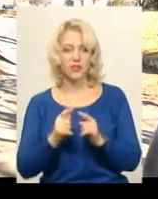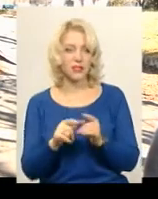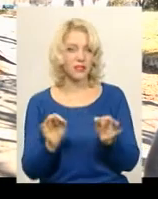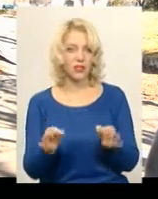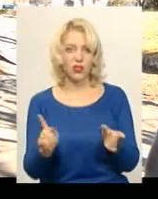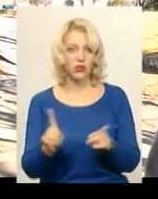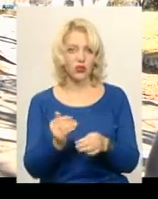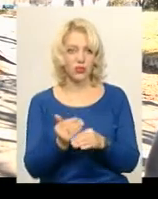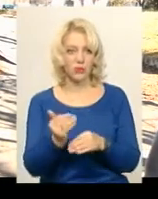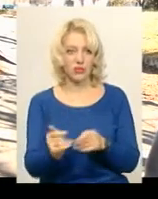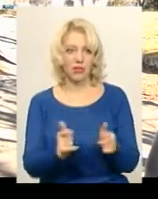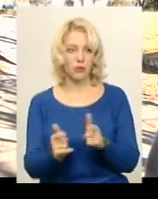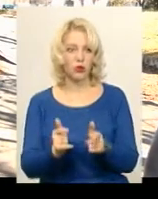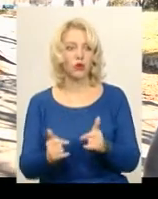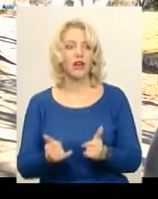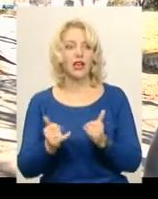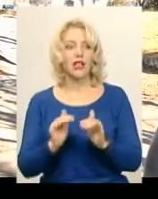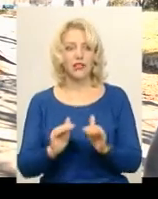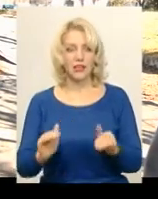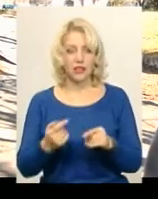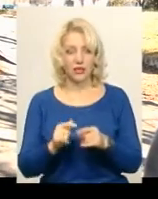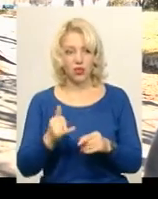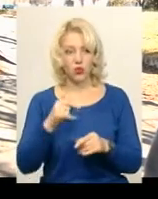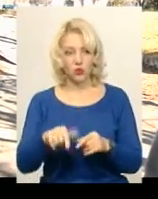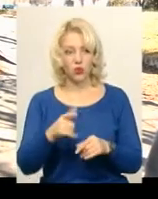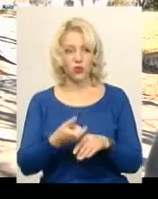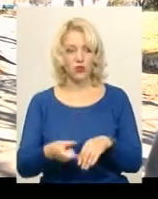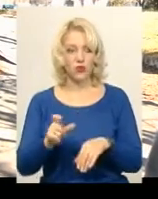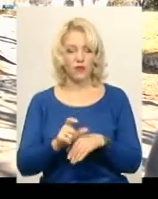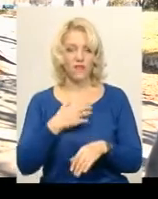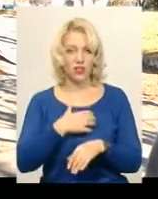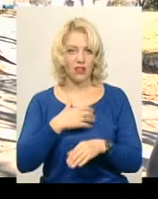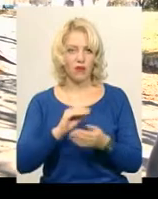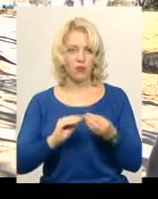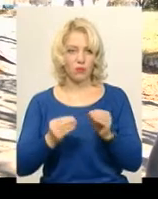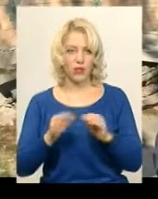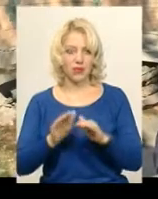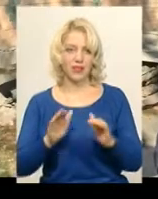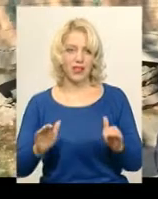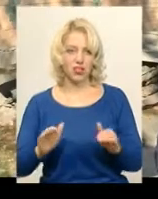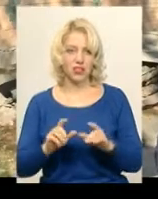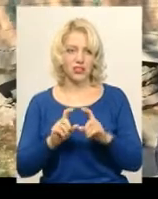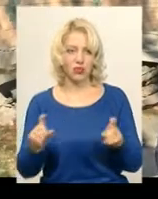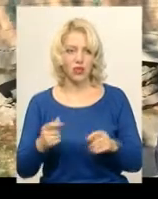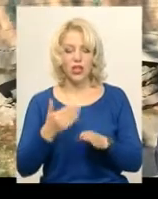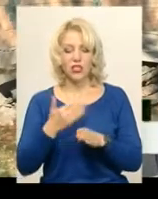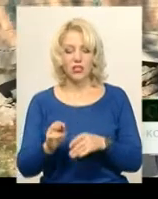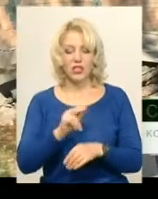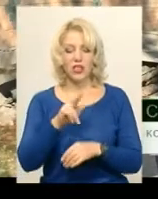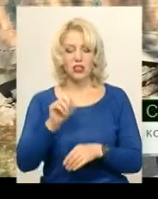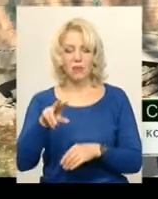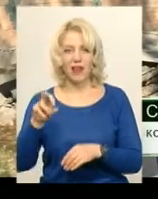запізніла підготовка для дітей. Тому то в нас дуже важлива проблема – це з дитячим садком. Частину Чепелівської